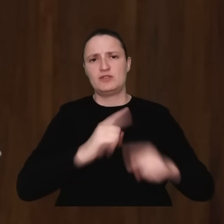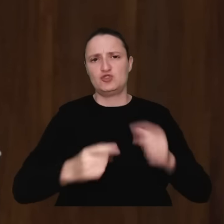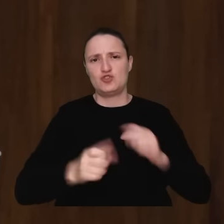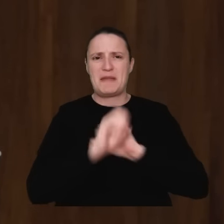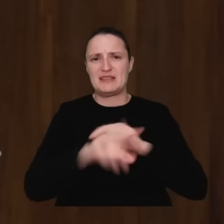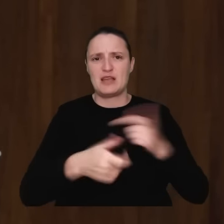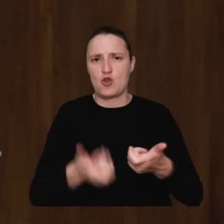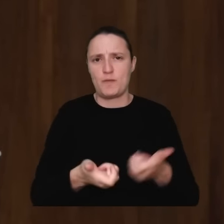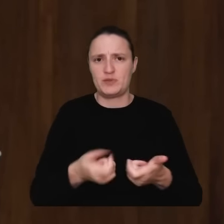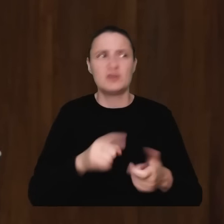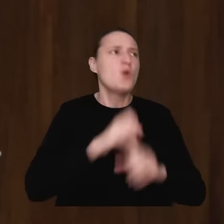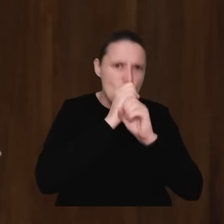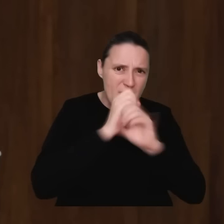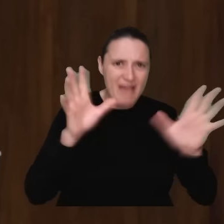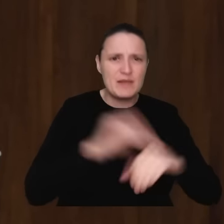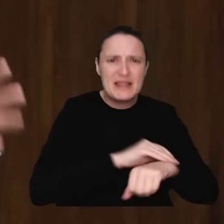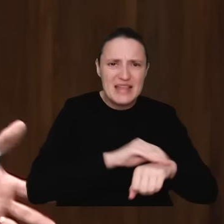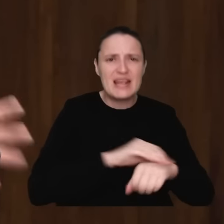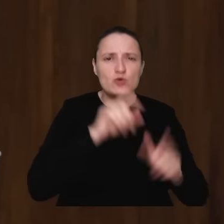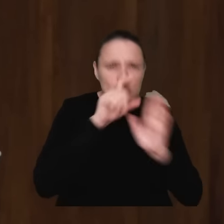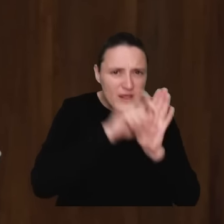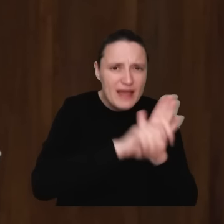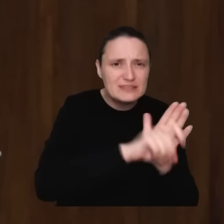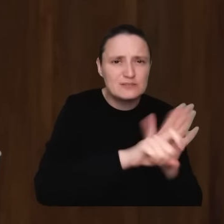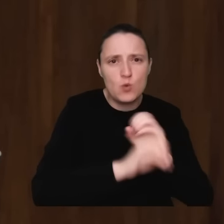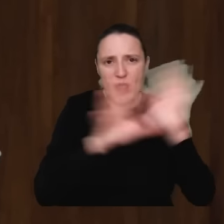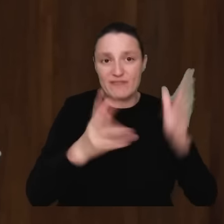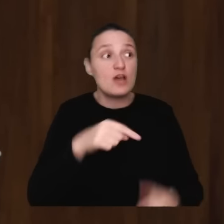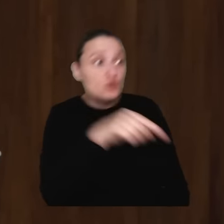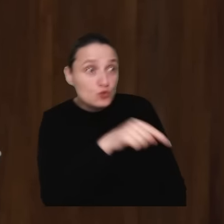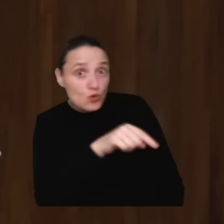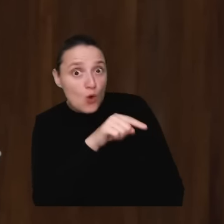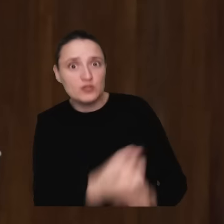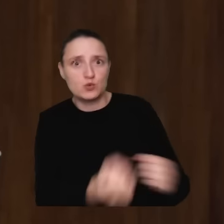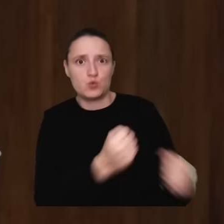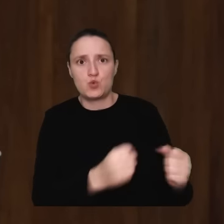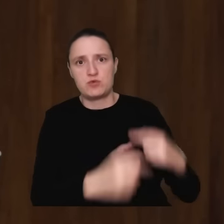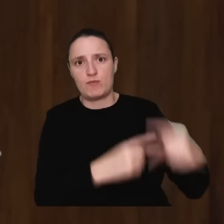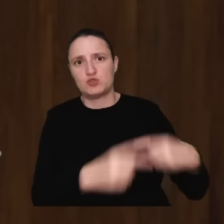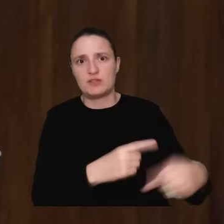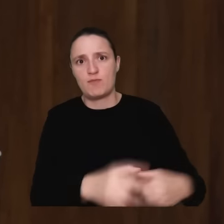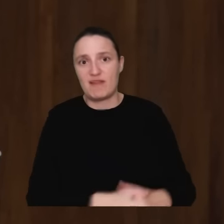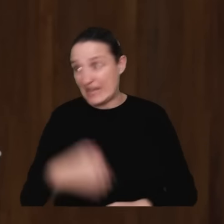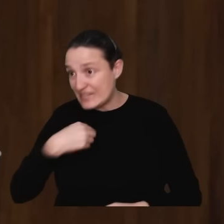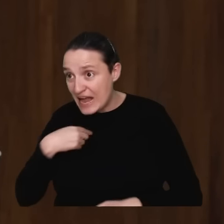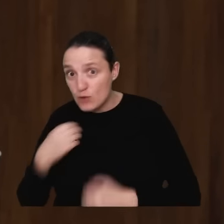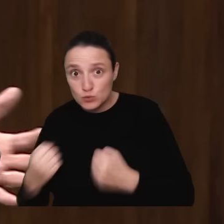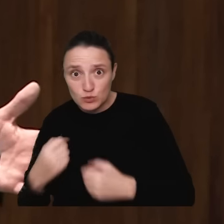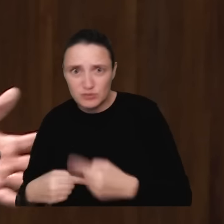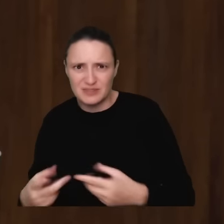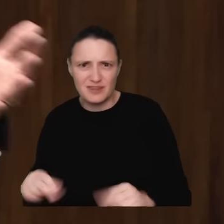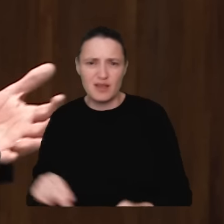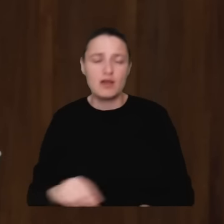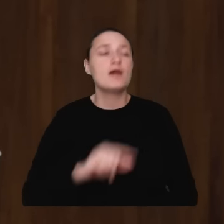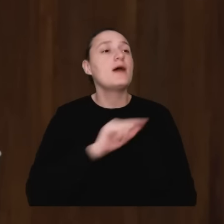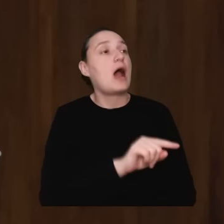ujawniając przecież materiały ze śledztwa. To jest utrudnianie postępowania, szanowni państwo, nie mówiąc już o fakcie,